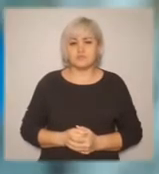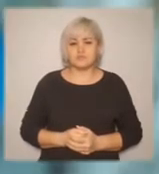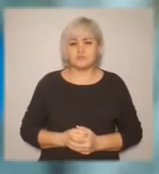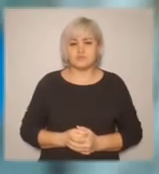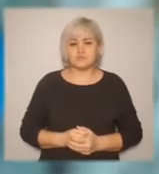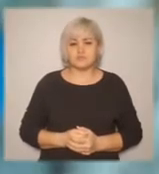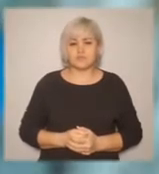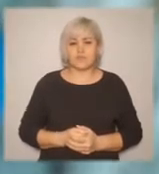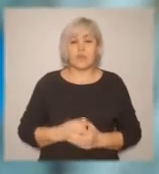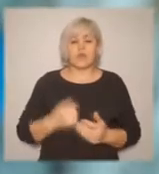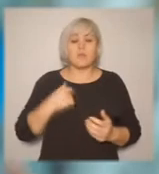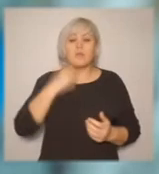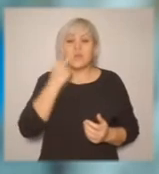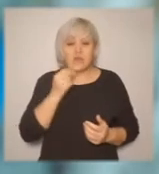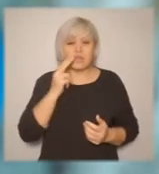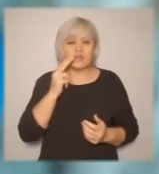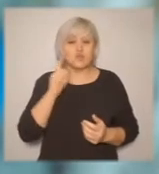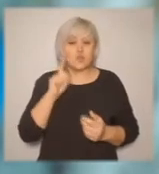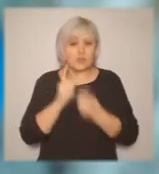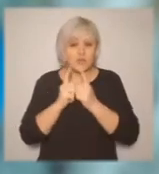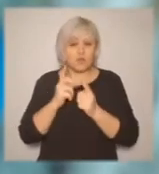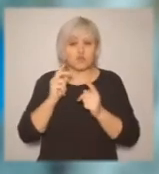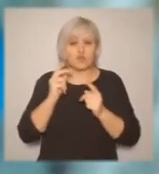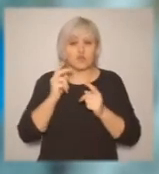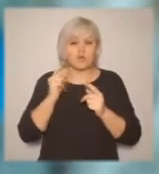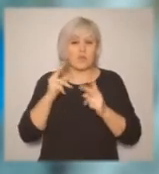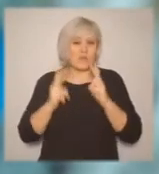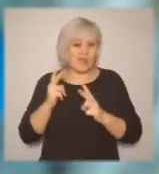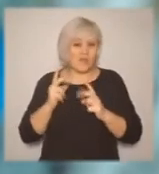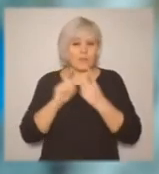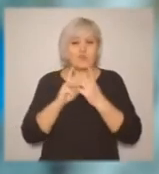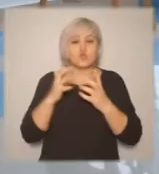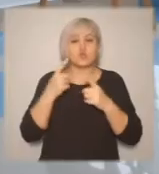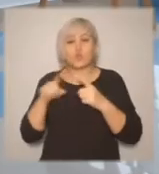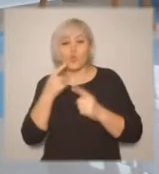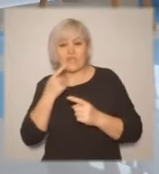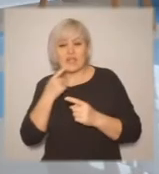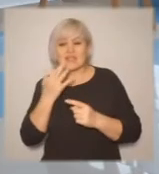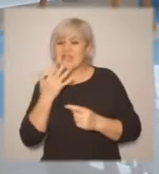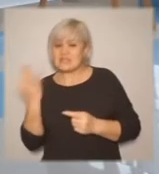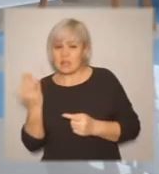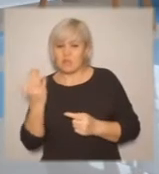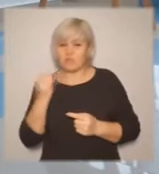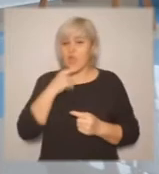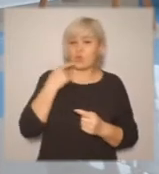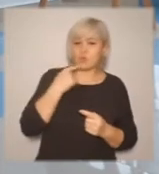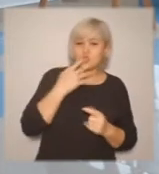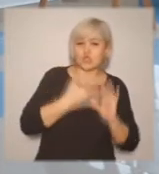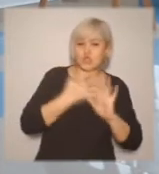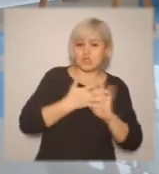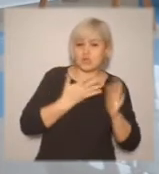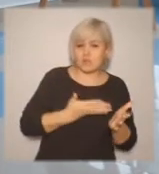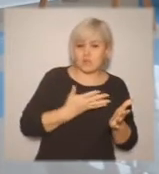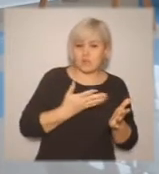Ну, мы привыкли, что переводчик. Это, как правило, переводчик с другого языка, с иностранного. И русский жестовый тоже, он не